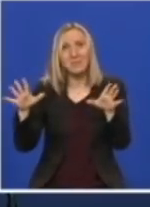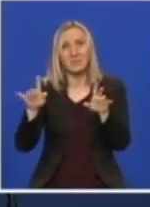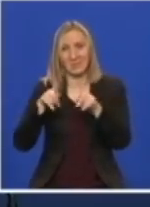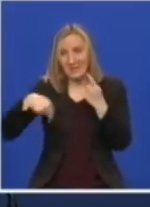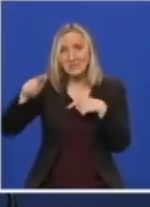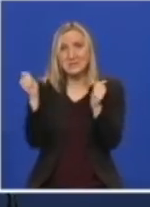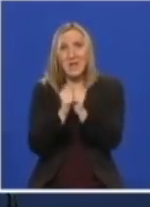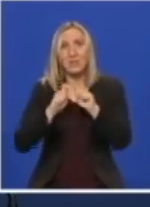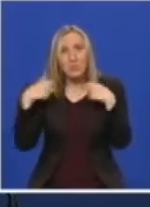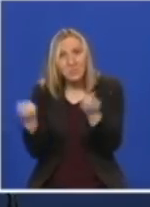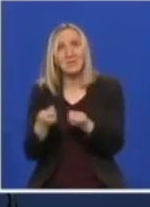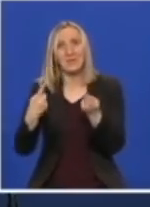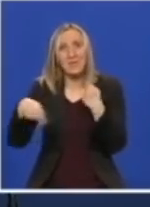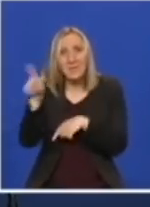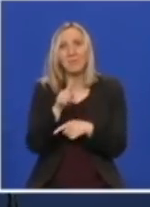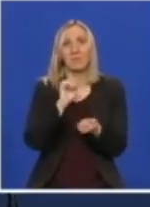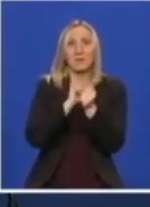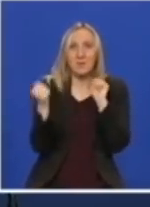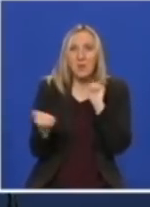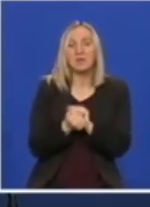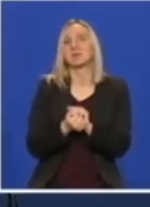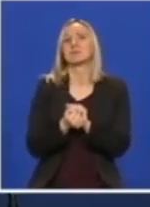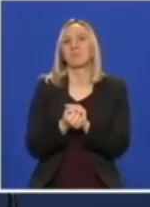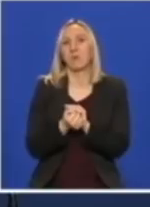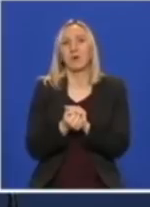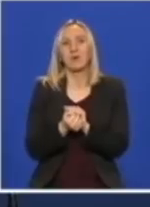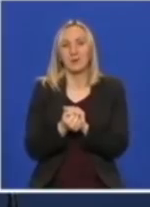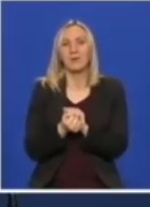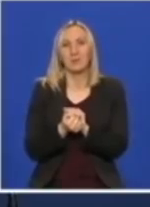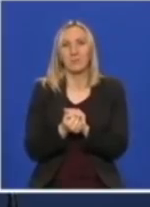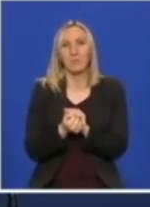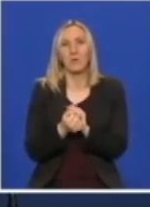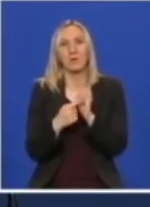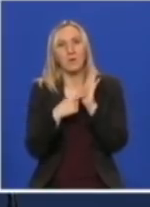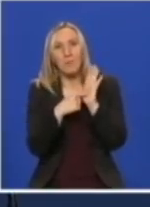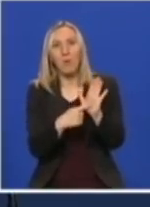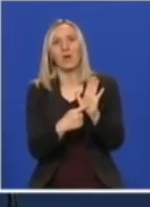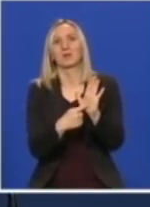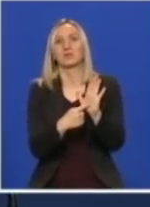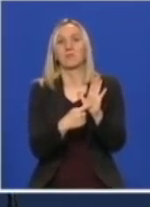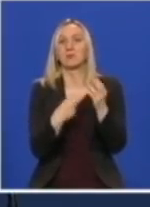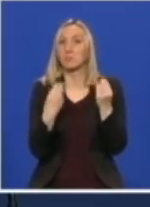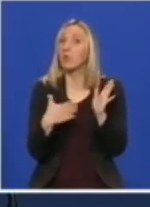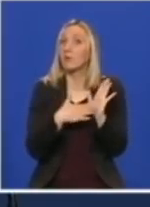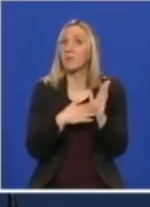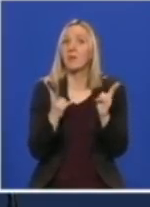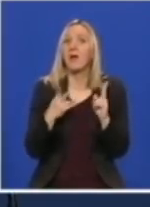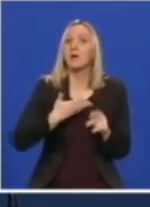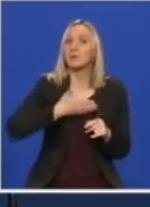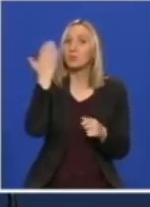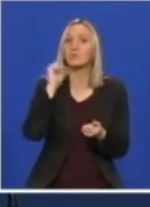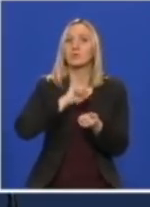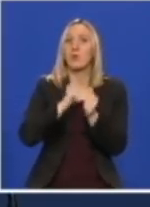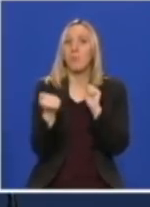plodom takvim da pokažemo da smo jako dobar primer kako se uspješno